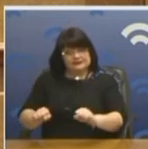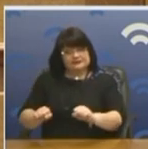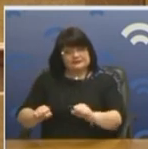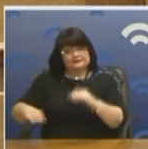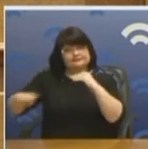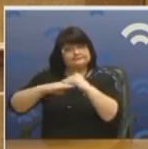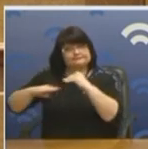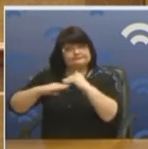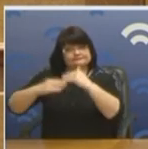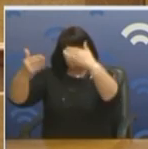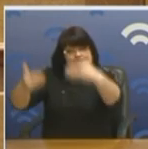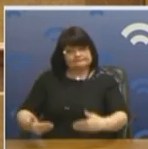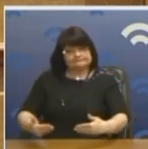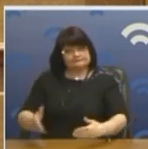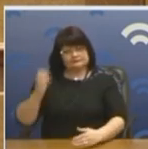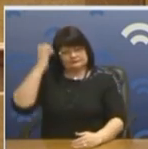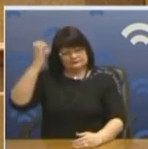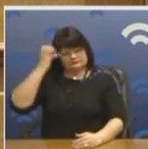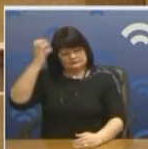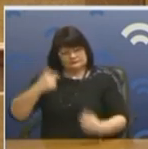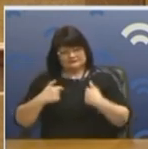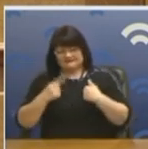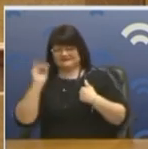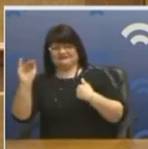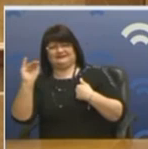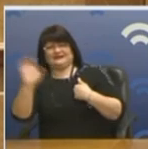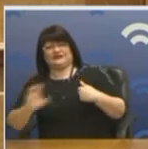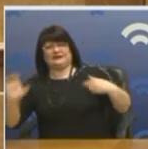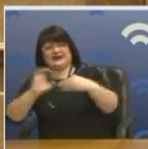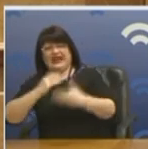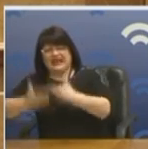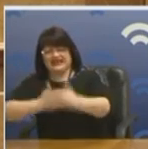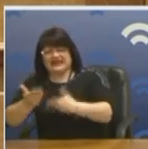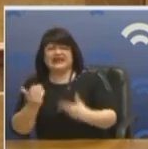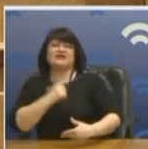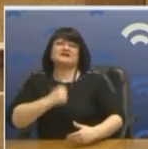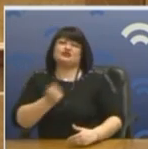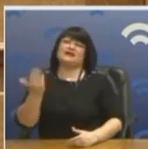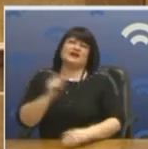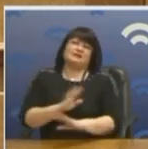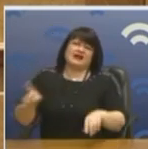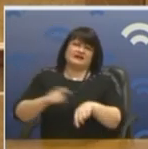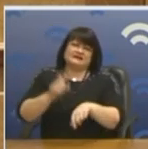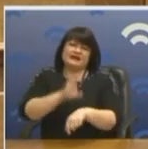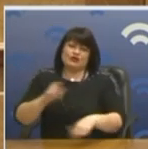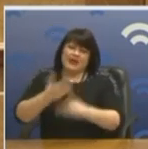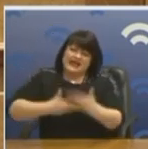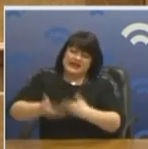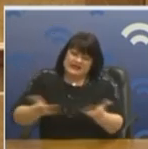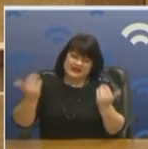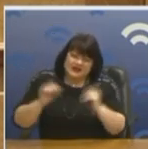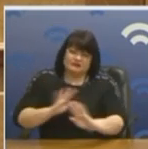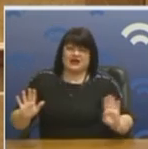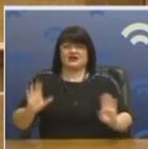ξέρετε, στο φαντασιακό μας επίπεδο να κάνουμε επίκληση στην Ευρωπαϊκή Ελληλεγγύη. Δεν υπάρχει, δυστυχώς, αυτή τη στιγμή στην Ευρώπη, στην Ευρωπαϊκή Ένωση